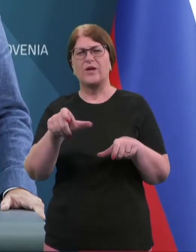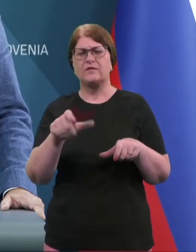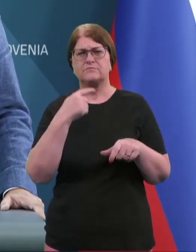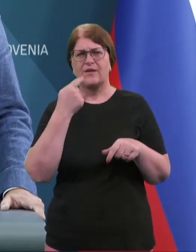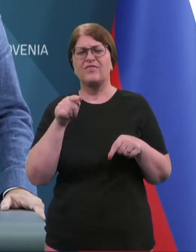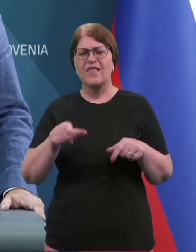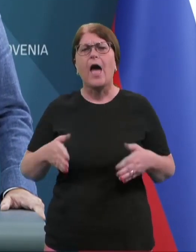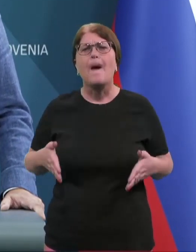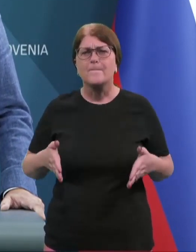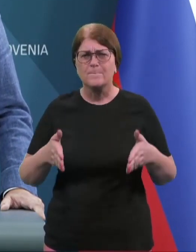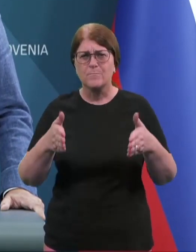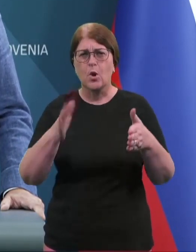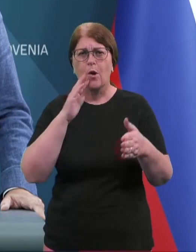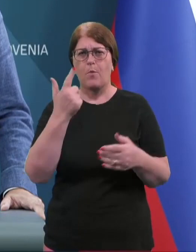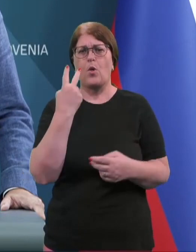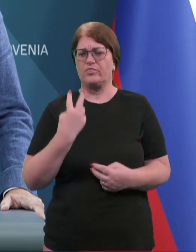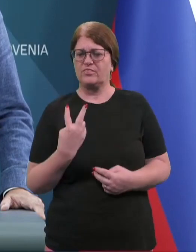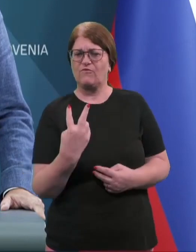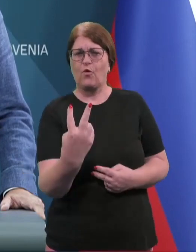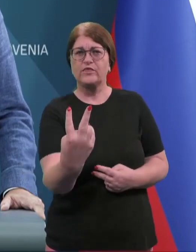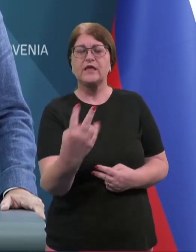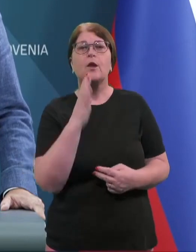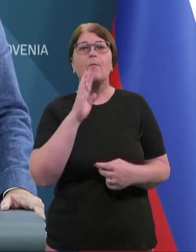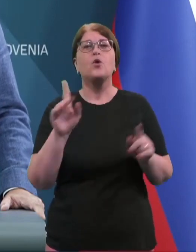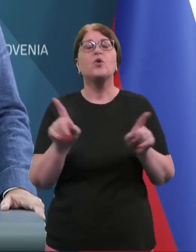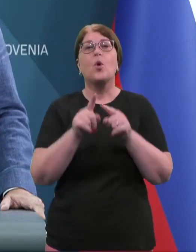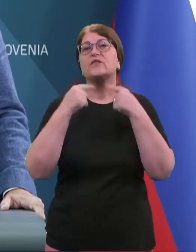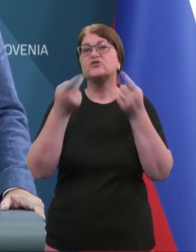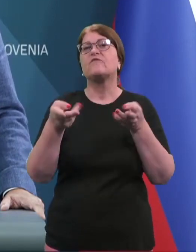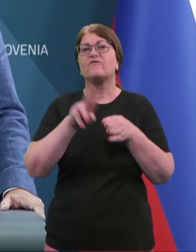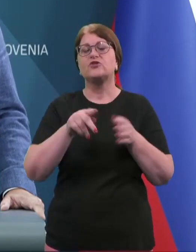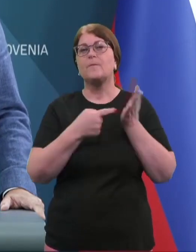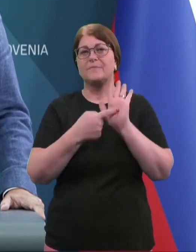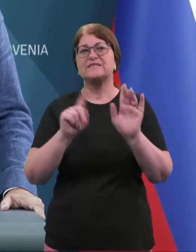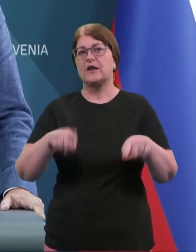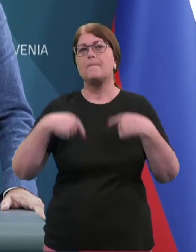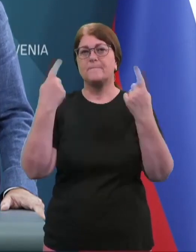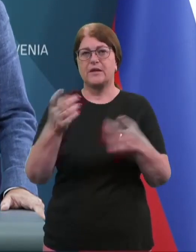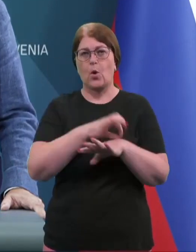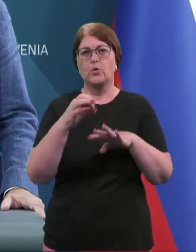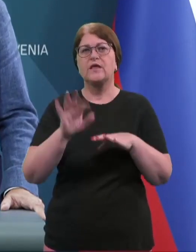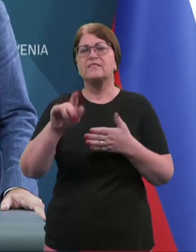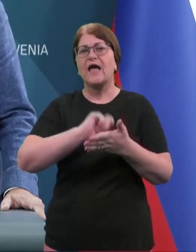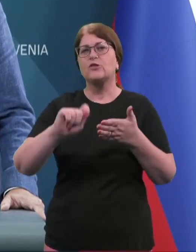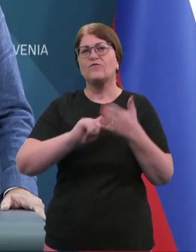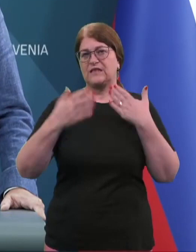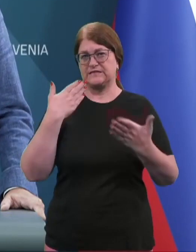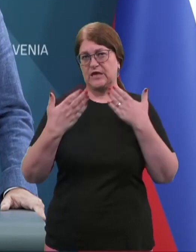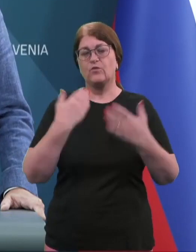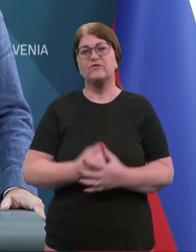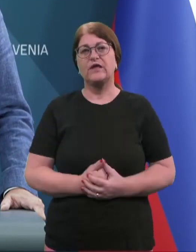pravi, da bo ta proga dvotjerna in bodo, kot rečeno, več predstavili prihodni teden na novinarski konferenciji.